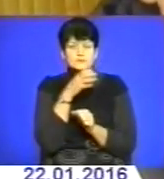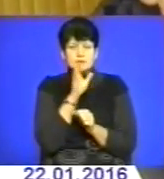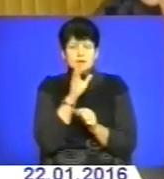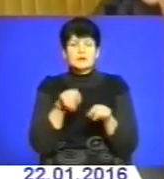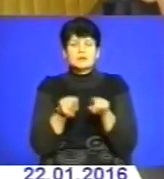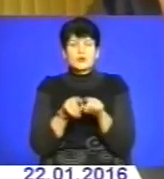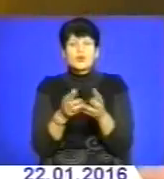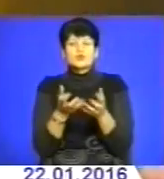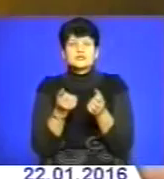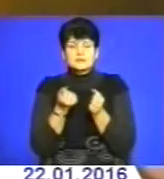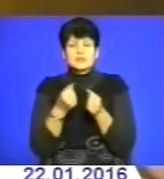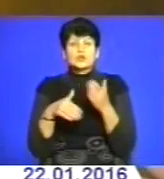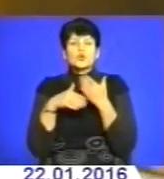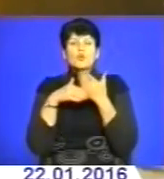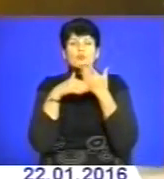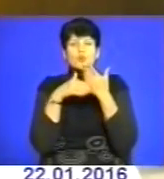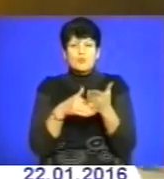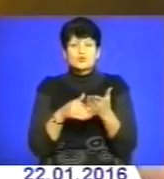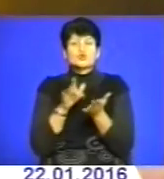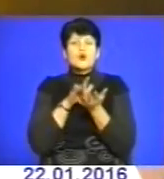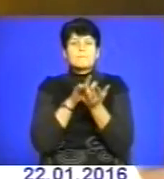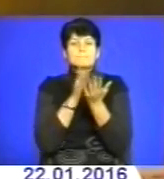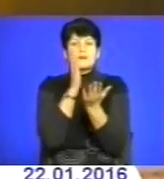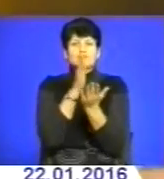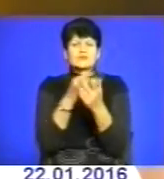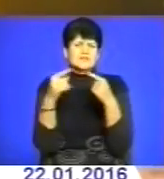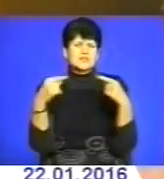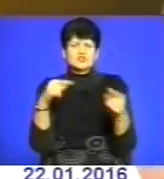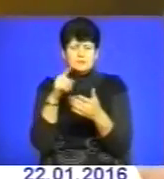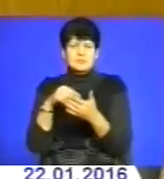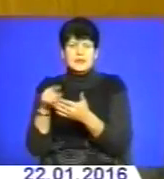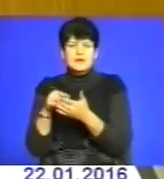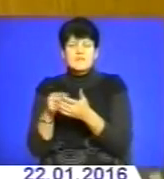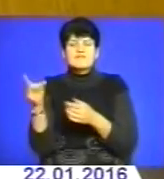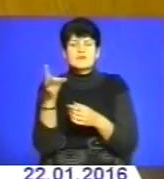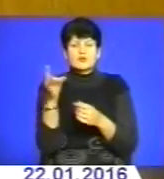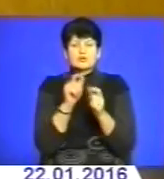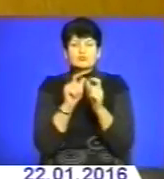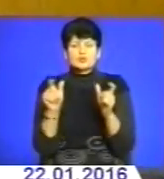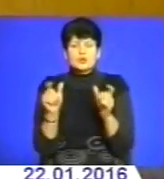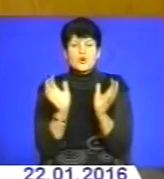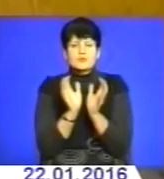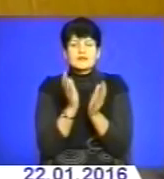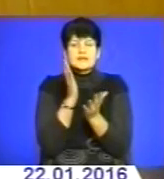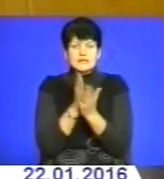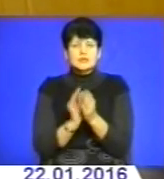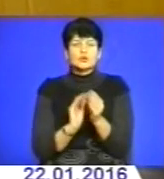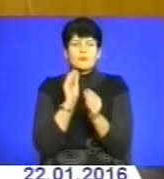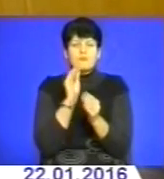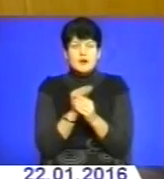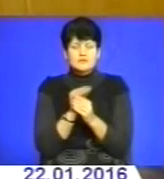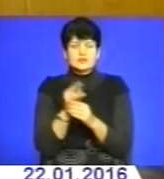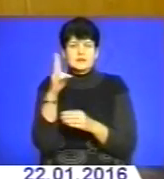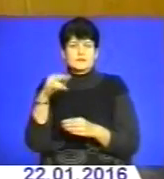так і отримати кваліфіковану допомогу щодо маршрутів та з інших питань. В районах пункту обігріву завжди чергують додаткові наряди дорожньо